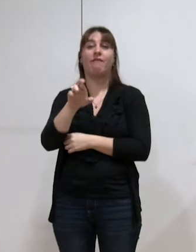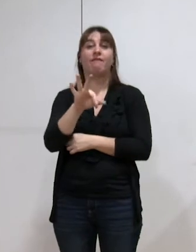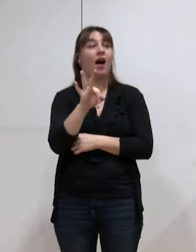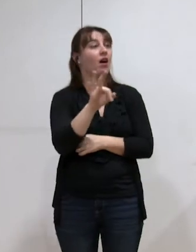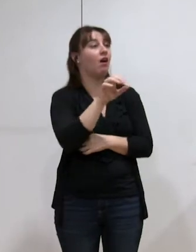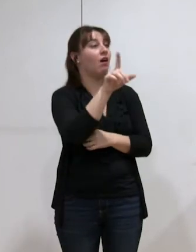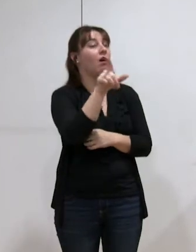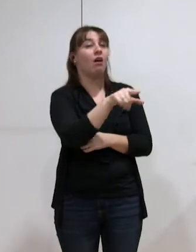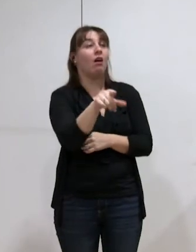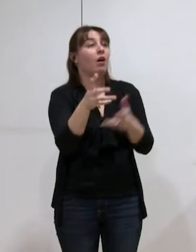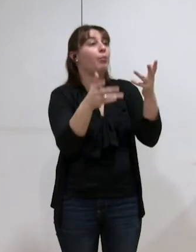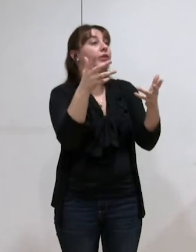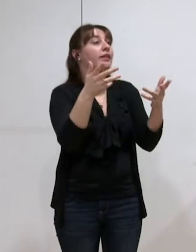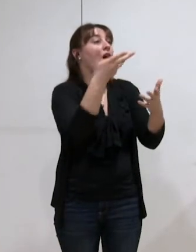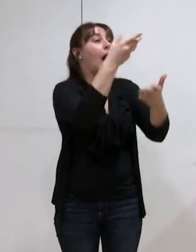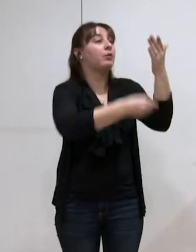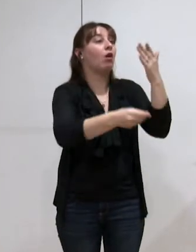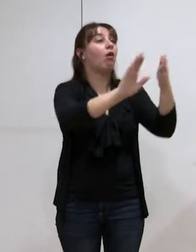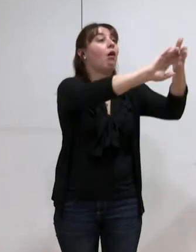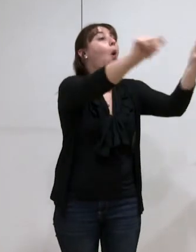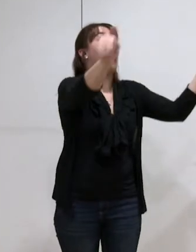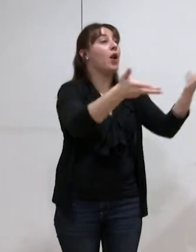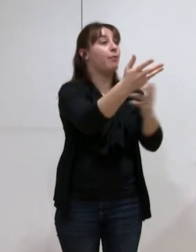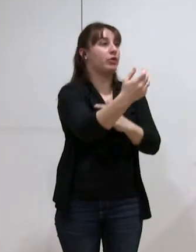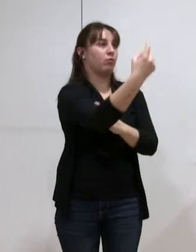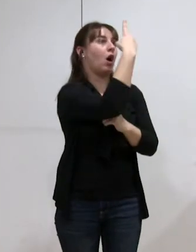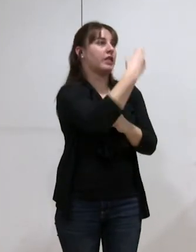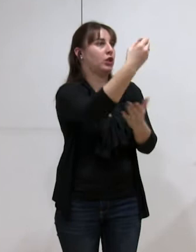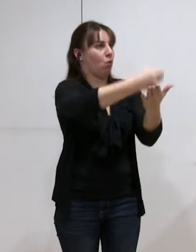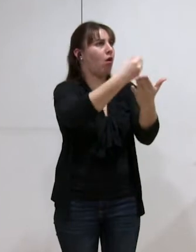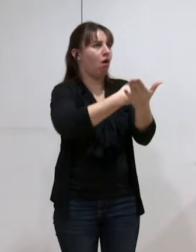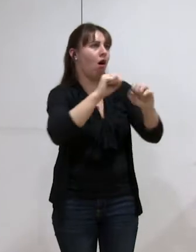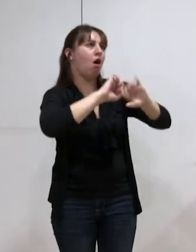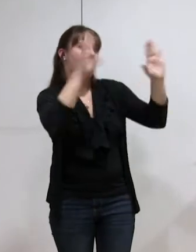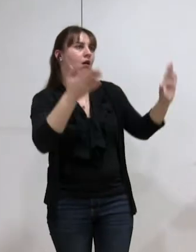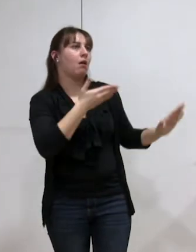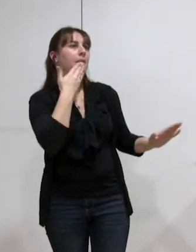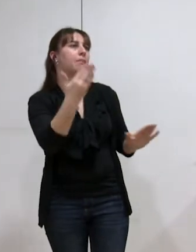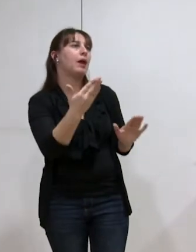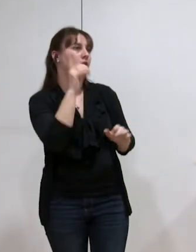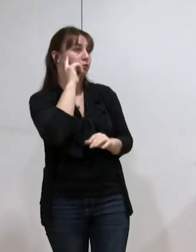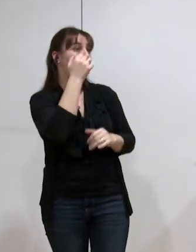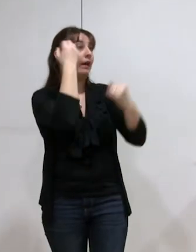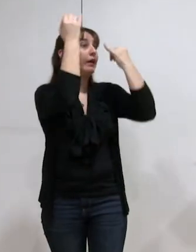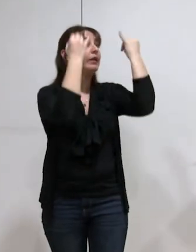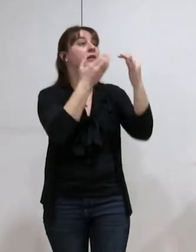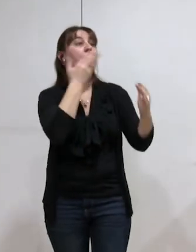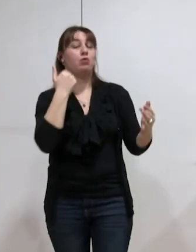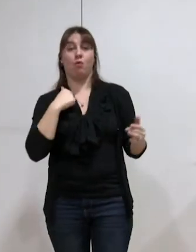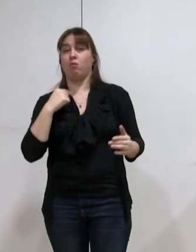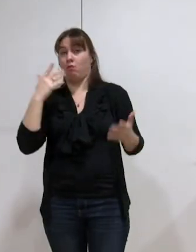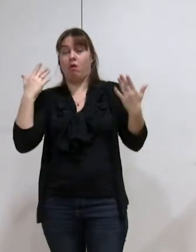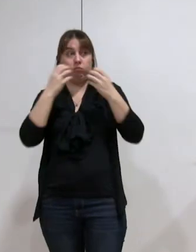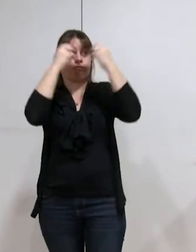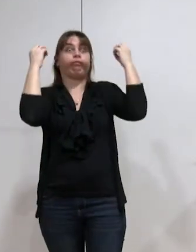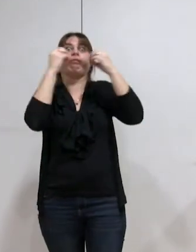lumières sur le sujet, mais si quelqu'un veut lui passer la question, ce sera avec le plus grand plaisir, il a peut-être des idées plus précises que les mêmes sur